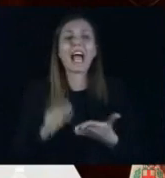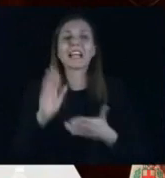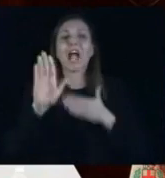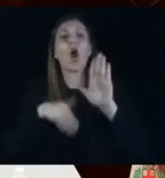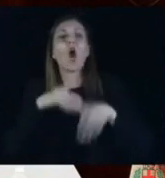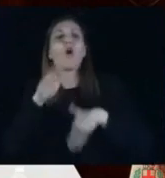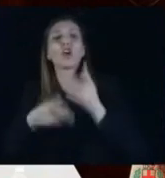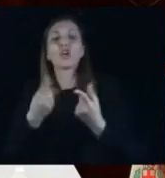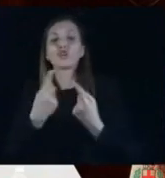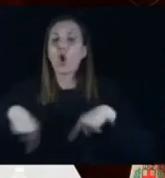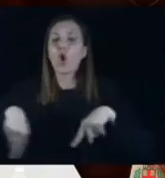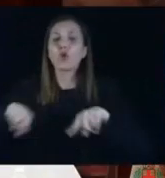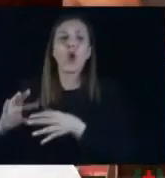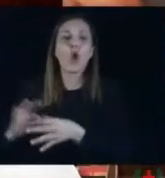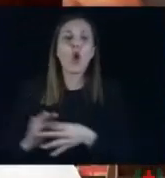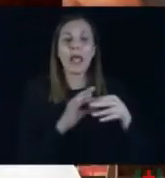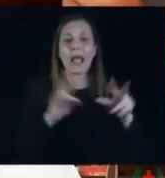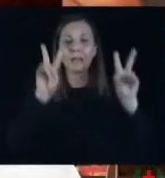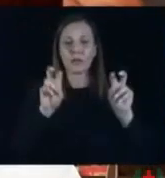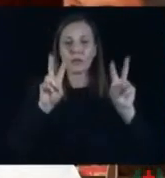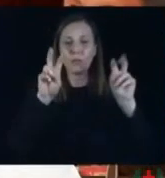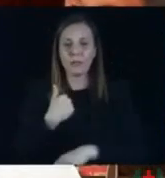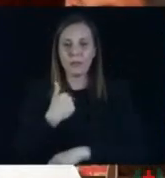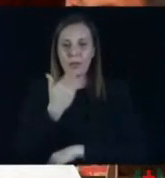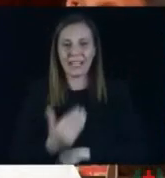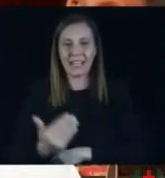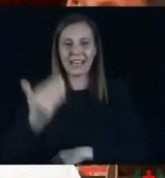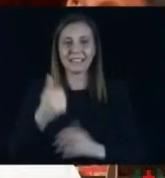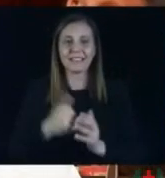convocazione del Consiglio su questo tema. Grazie. Grazie, consigliere Fedrighini.